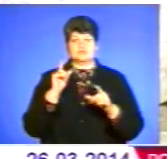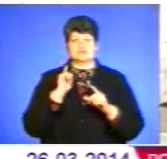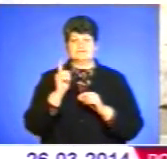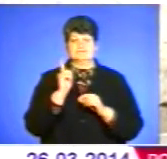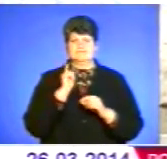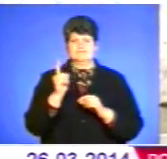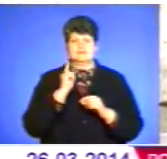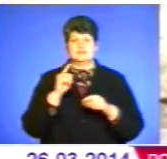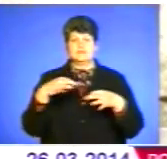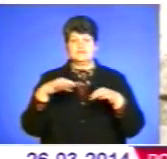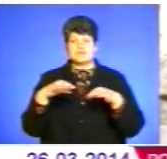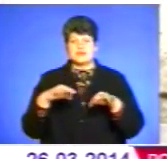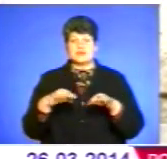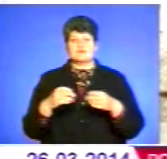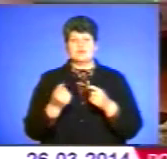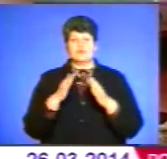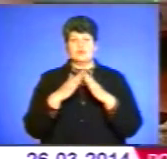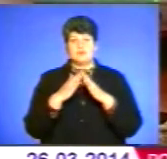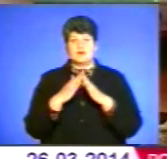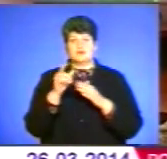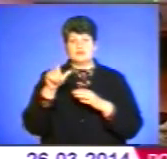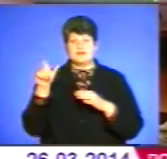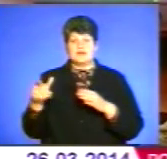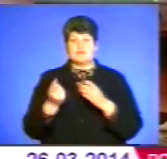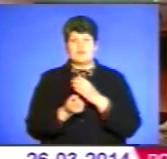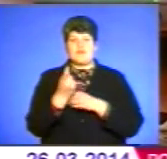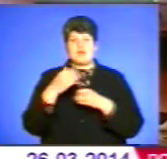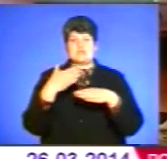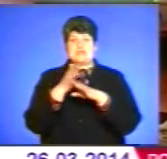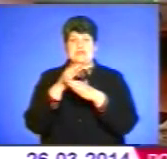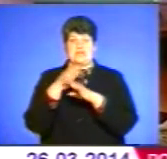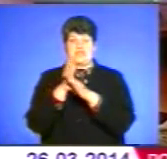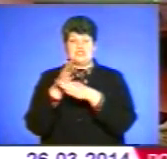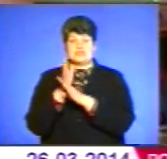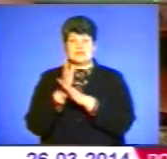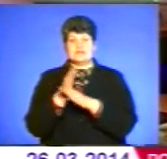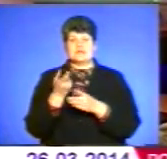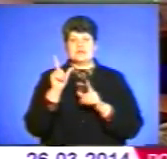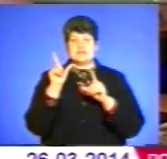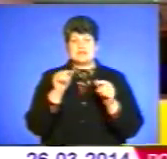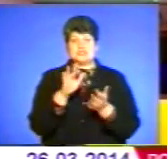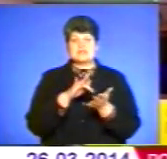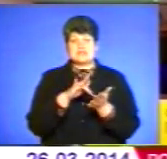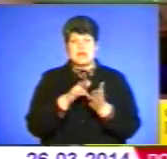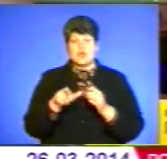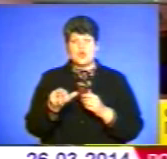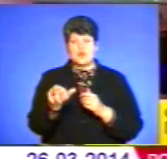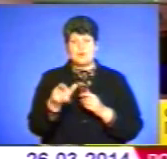у будівлях селян з'являються тріщини. Вони їздили через центральну дорогу, зараз ми переїжджаємо буквально